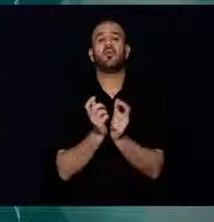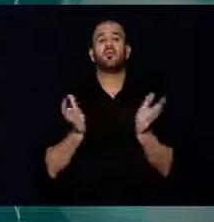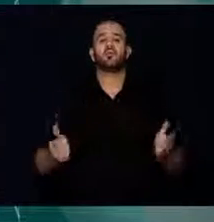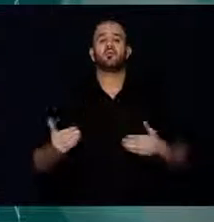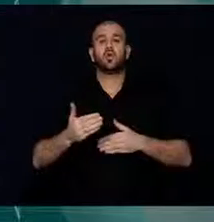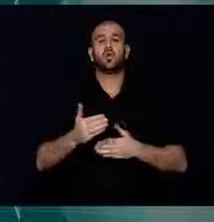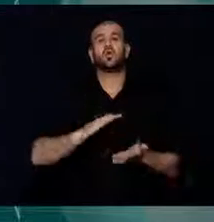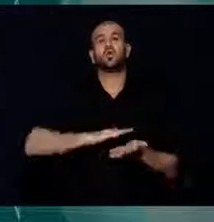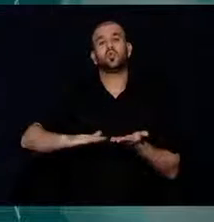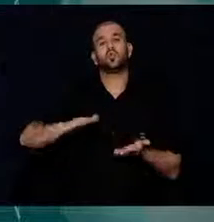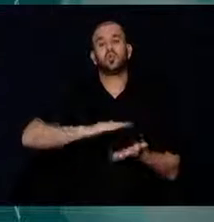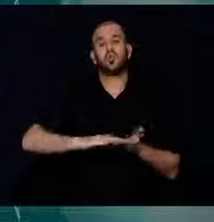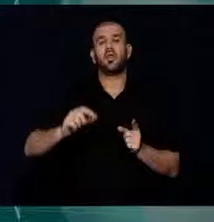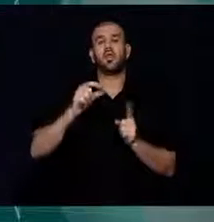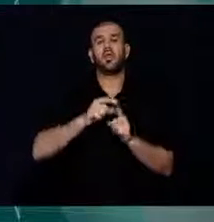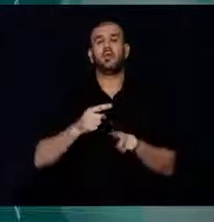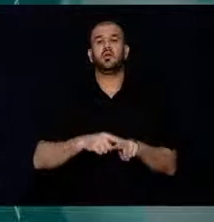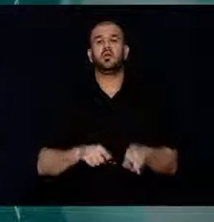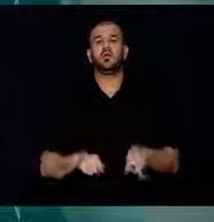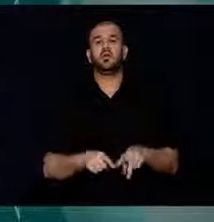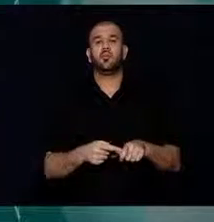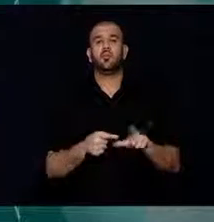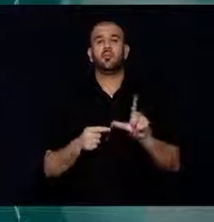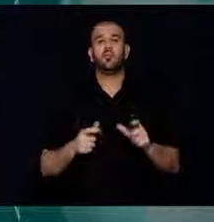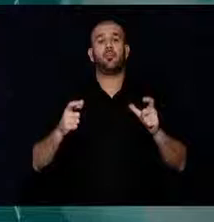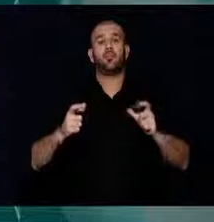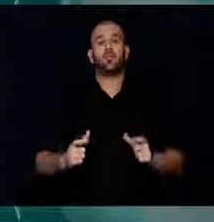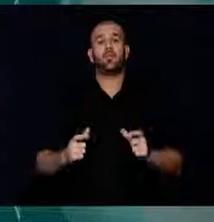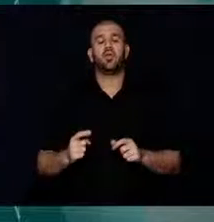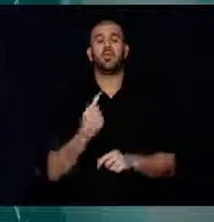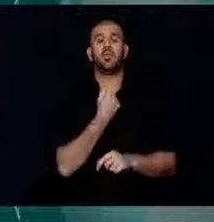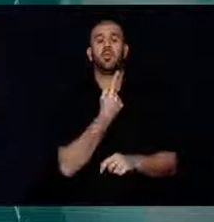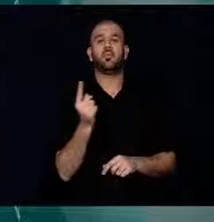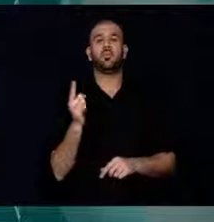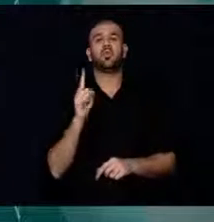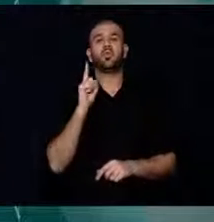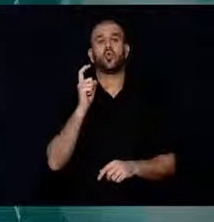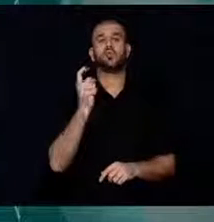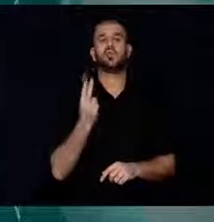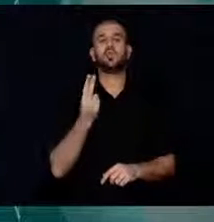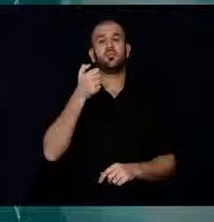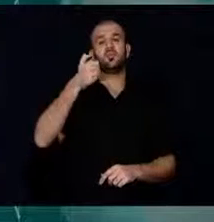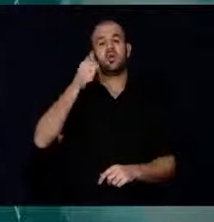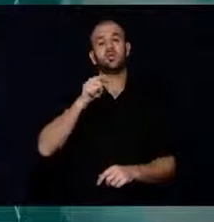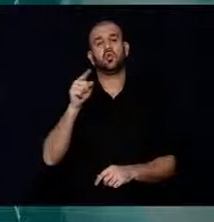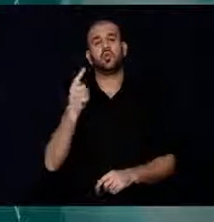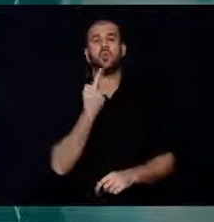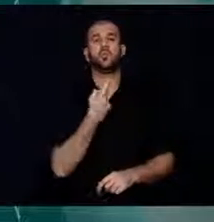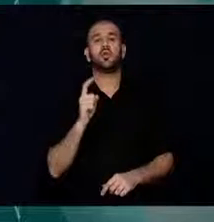Gönyeli Belediyesi Konferans Salonu'nda düzenlenen panelde, 1976